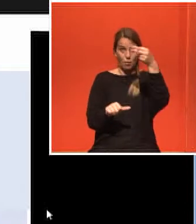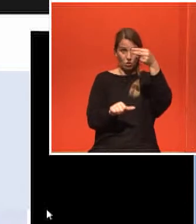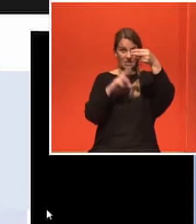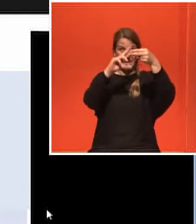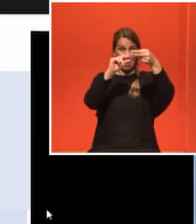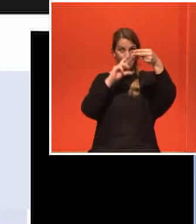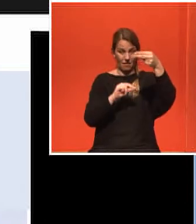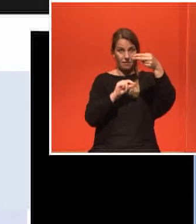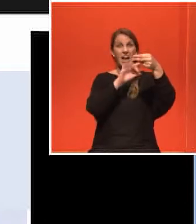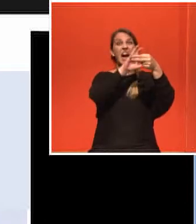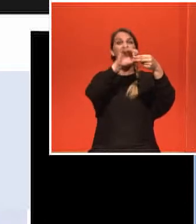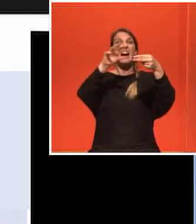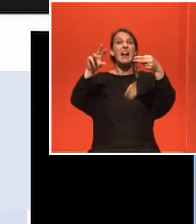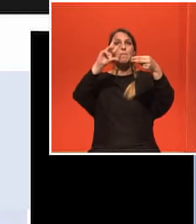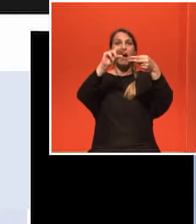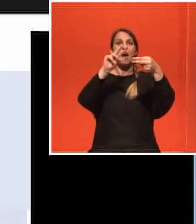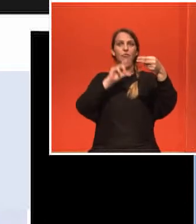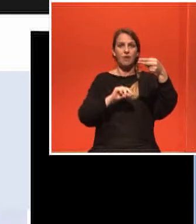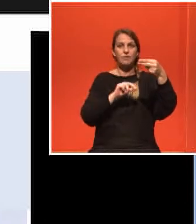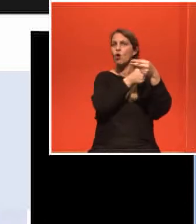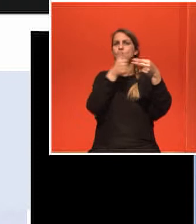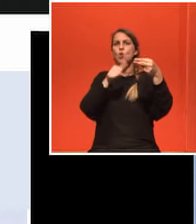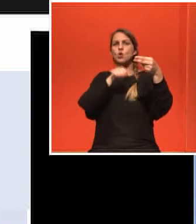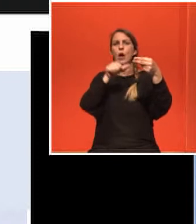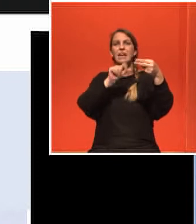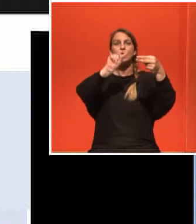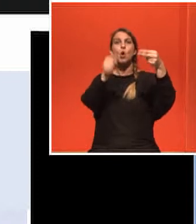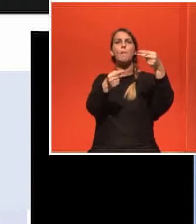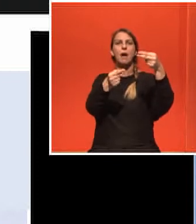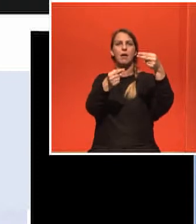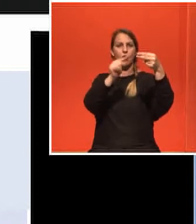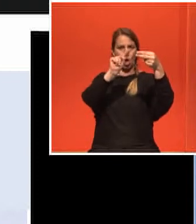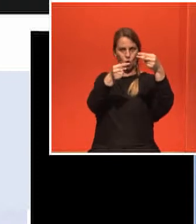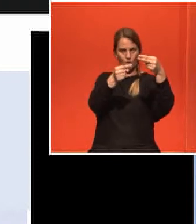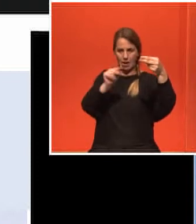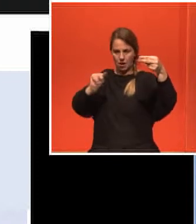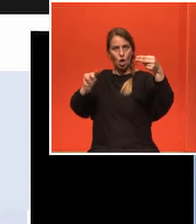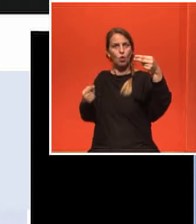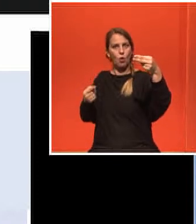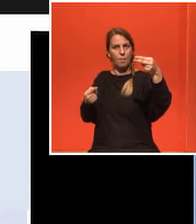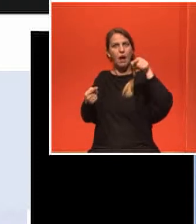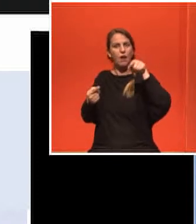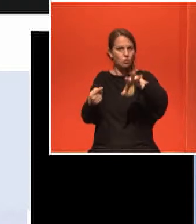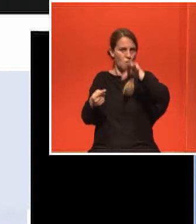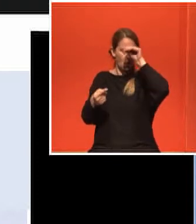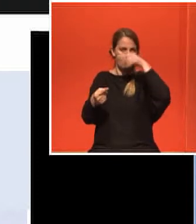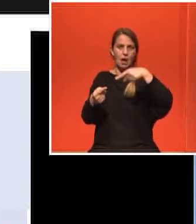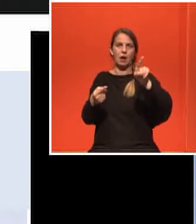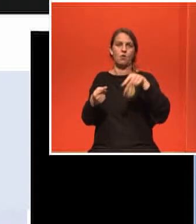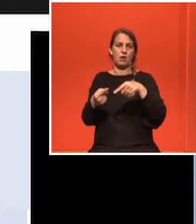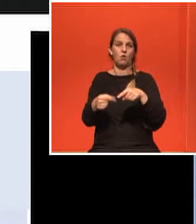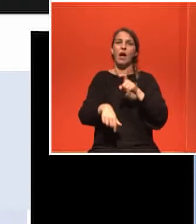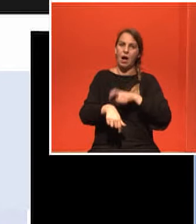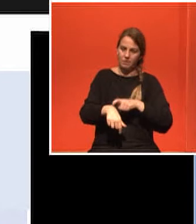γράμματα τέτοιες λοιπόν τέτοια σημεία στήξεις ξέρουμε σήμερα ότι το περιβάλλον και ο